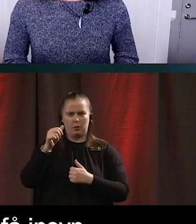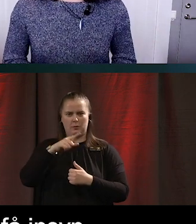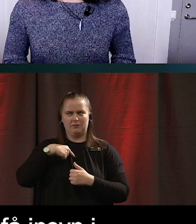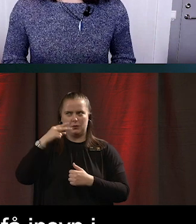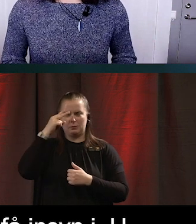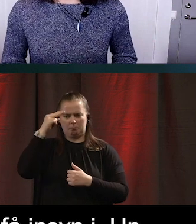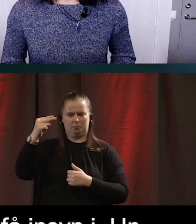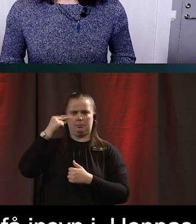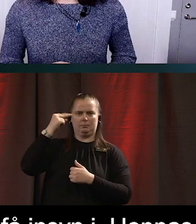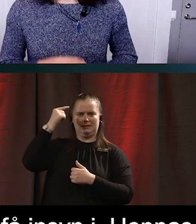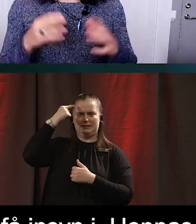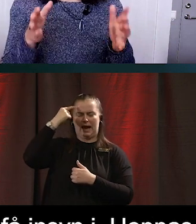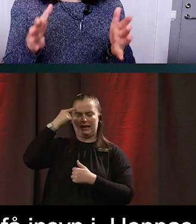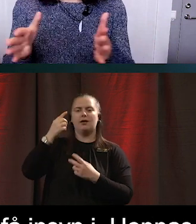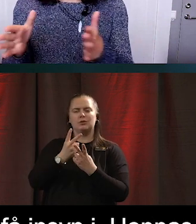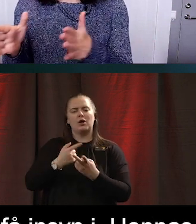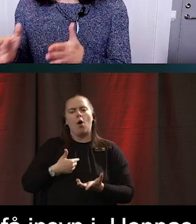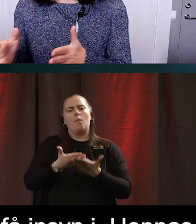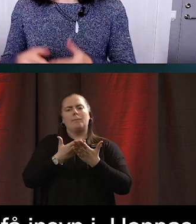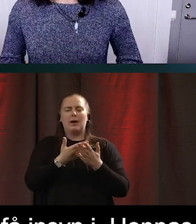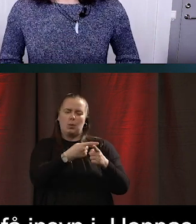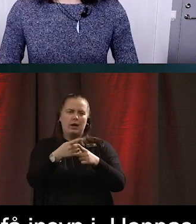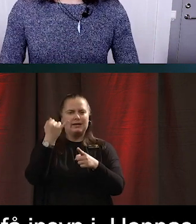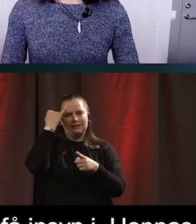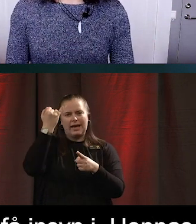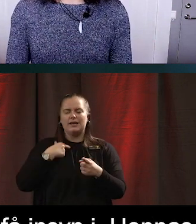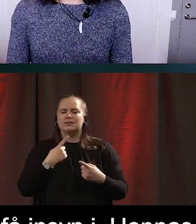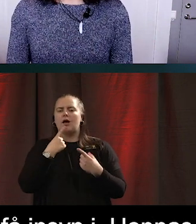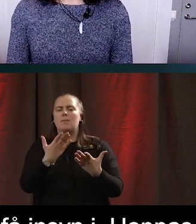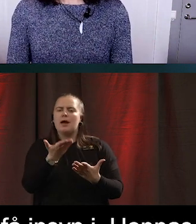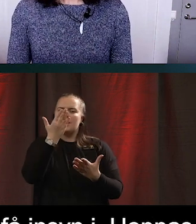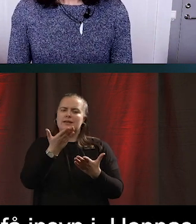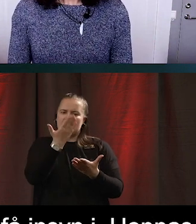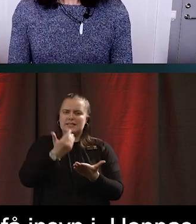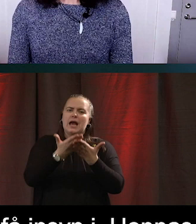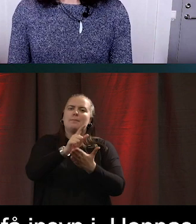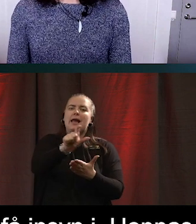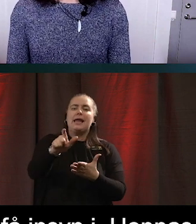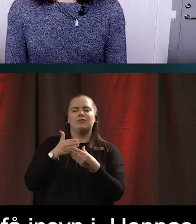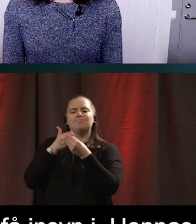hjälpt er att tänka till kring hur man kan ledsaga någon annan genom de här systemen. Tack så mycket.